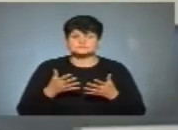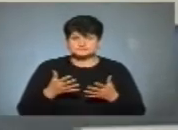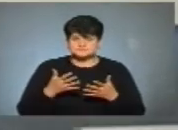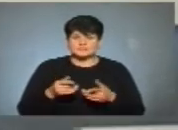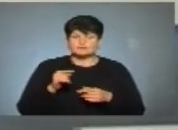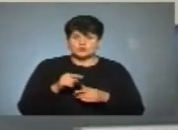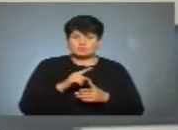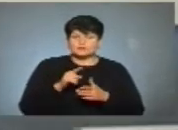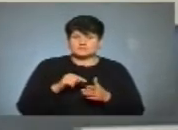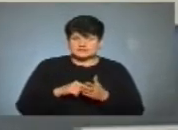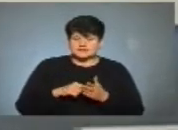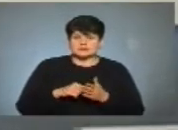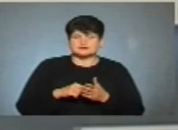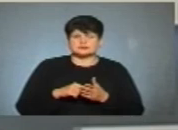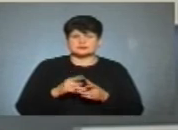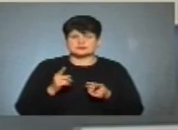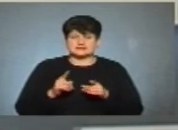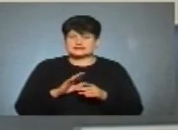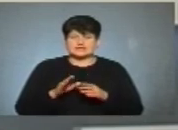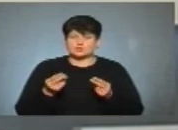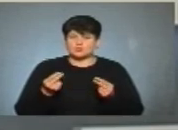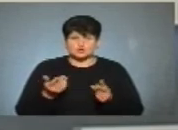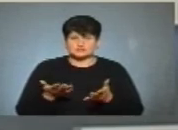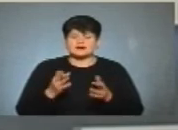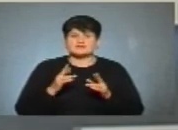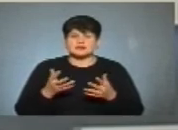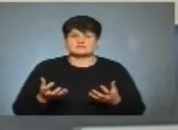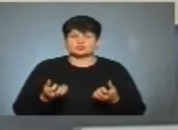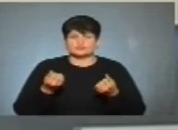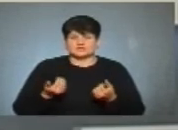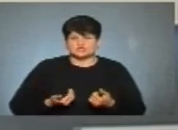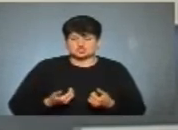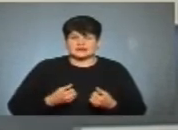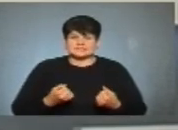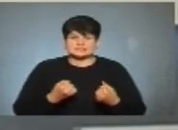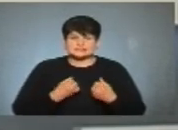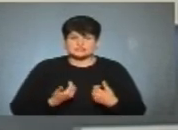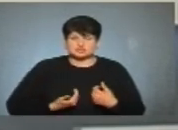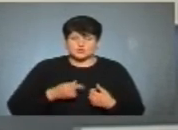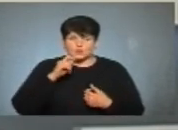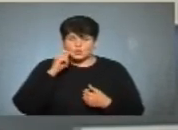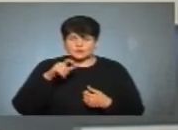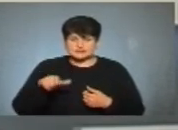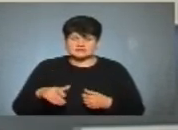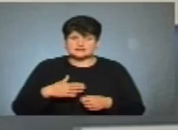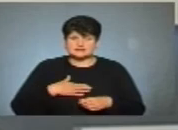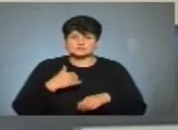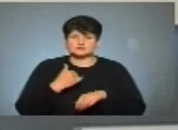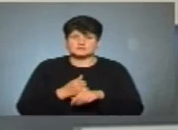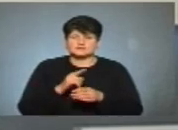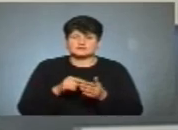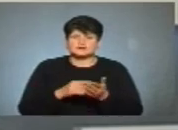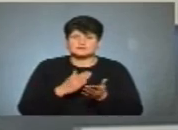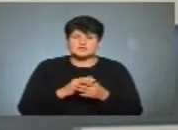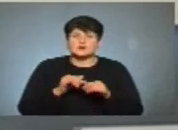спередити баланс. Тому питання, насправді, звучить, в першу чергу, не про кошти, а про те, як врятувати життя і захистити життя українця. І в першу чергу для нас пріоритетом є це